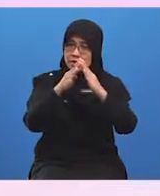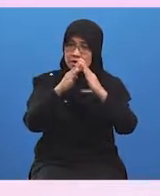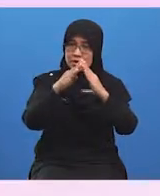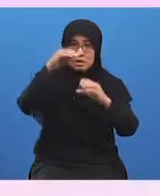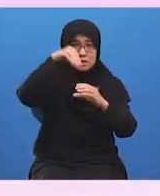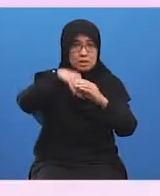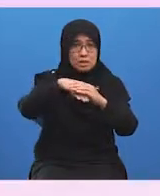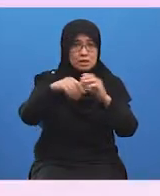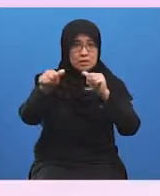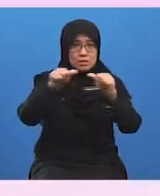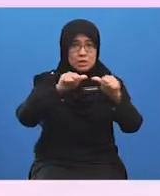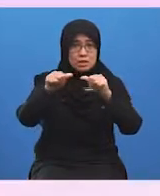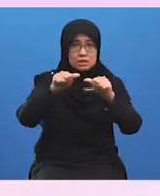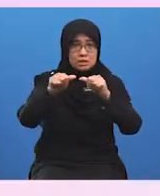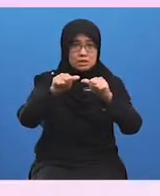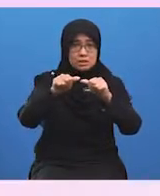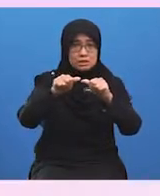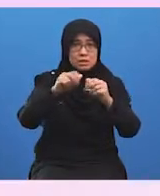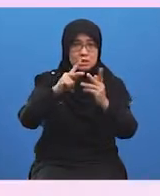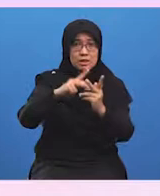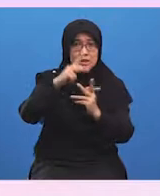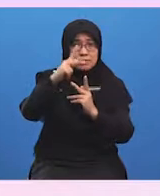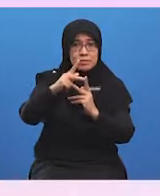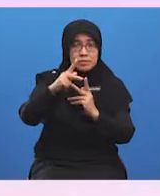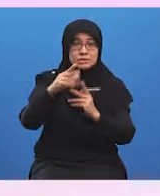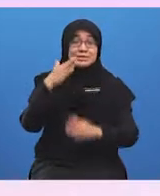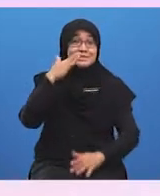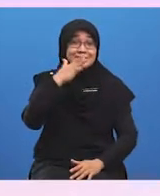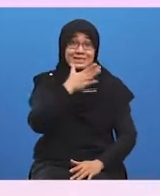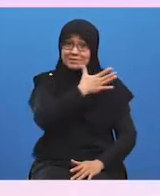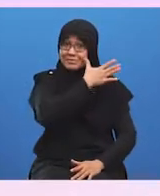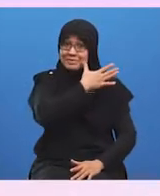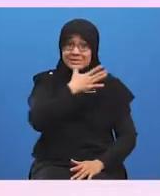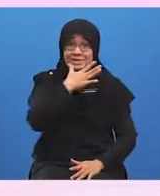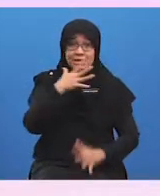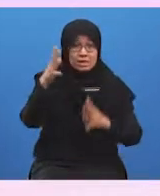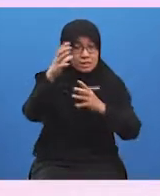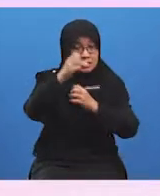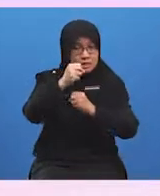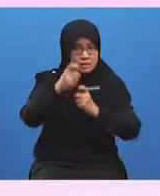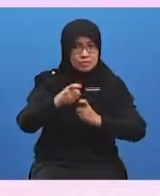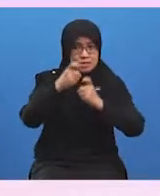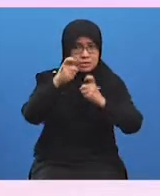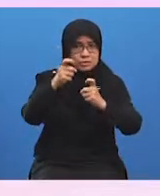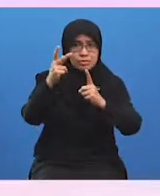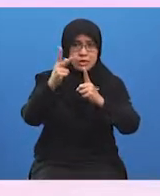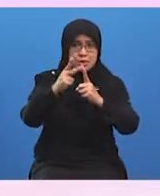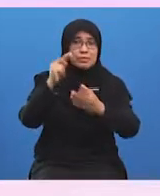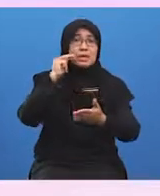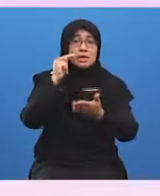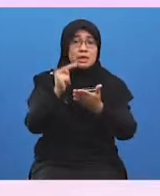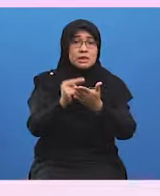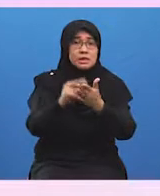aktiviti pemprosesan keluaran pertanian. Ini dapat menyumbang kepada peningkatan nilai